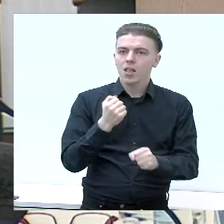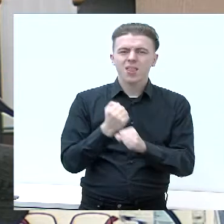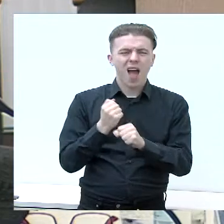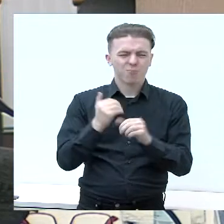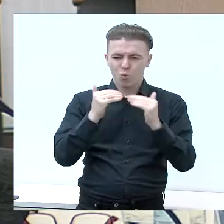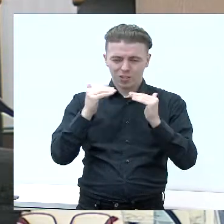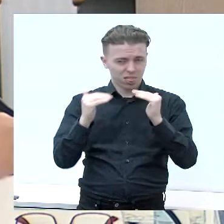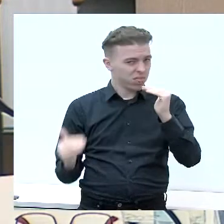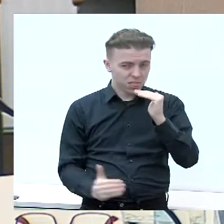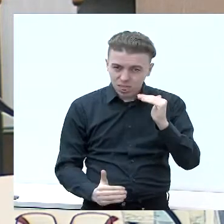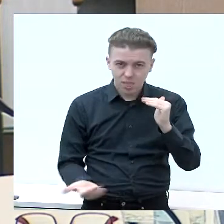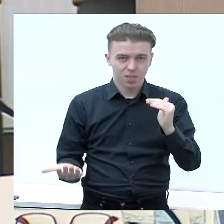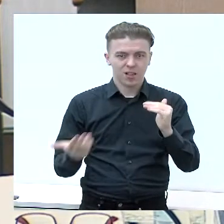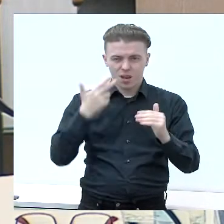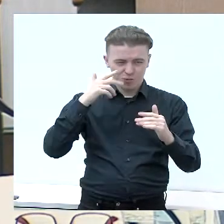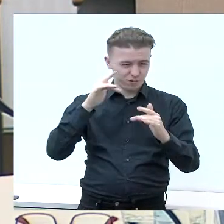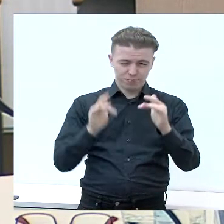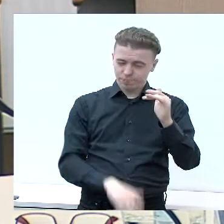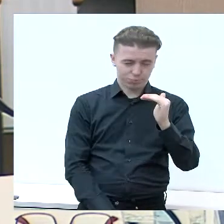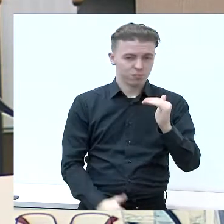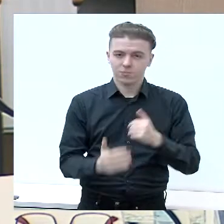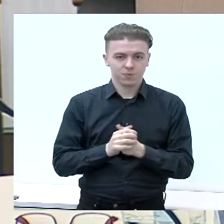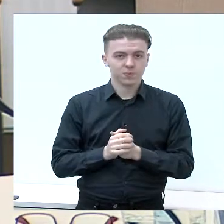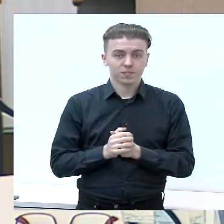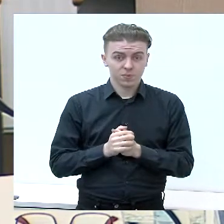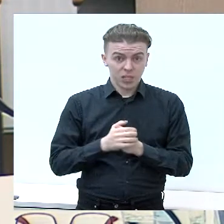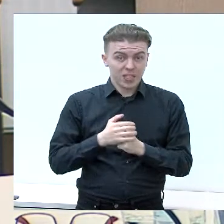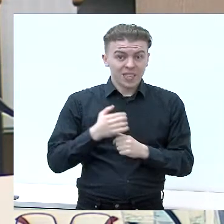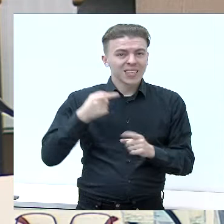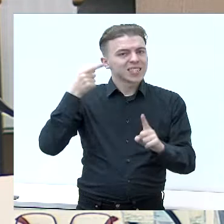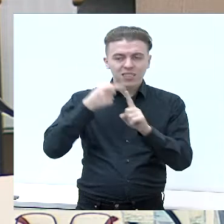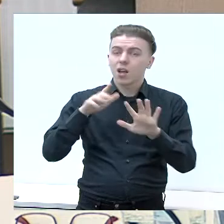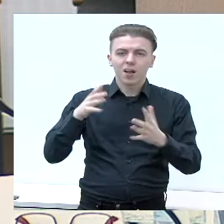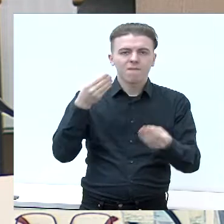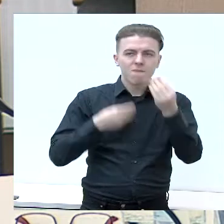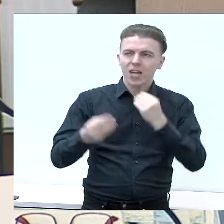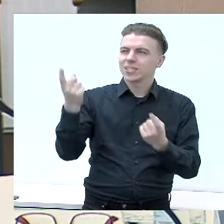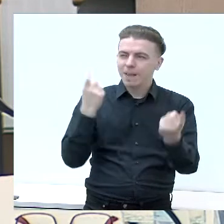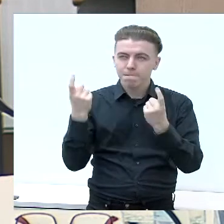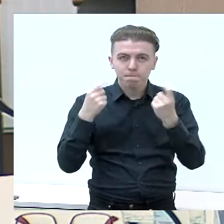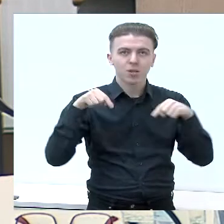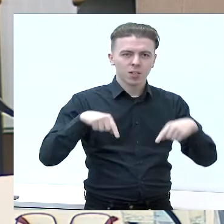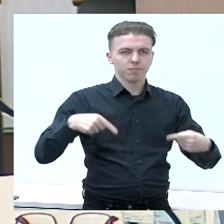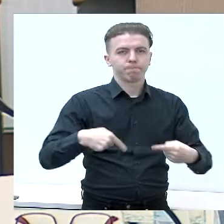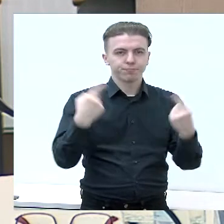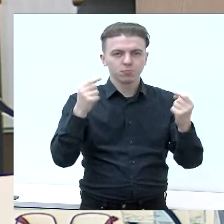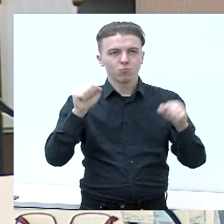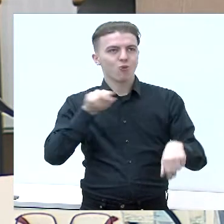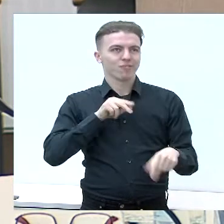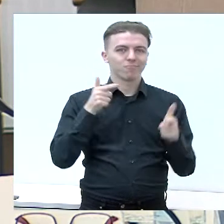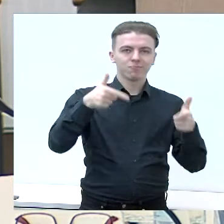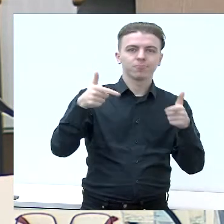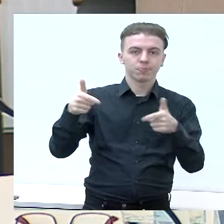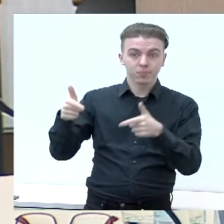vienas iš tikslų būtų pritraukti investuotojus, pritraukti verslą, pagerinti verslo sąlygas